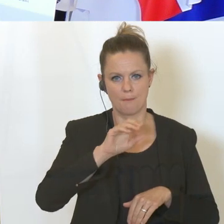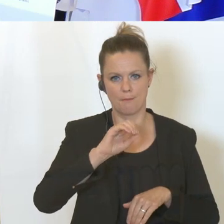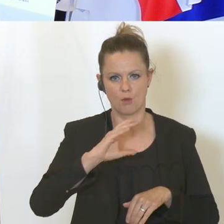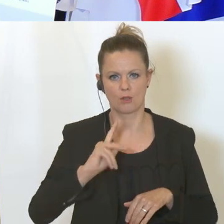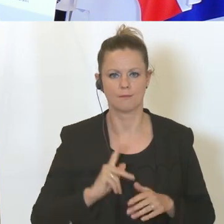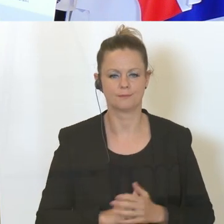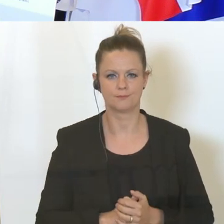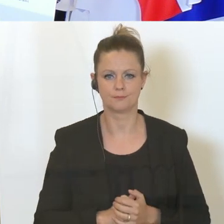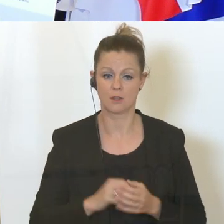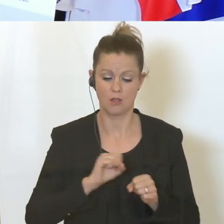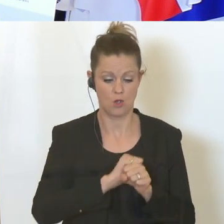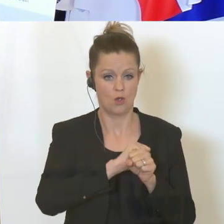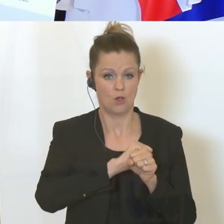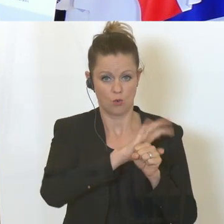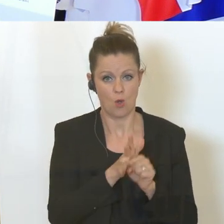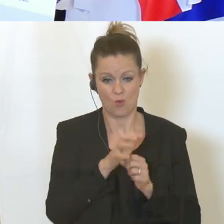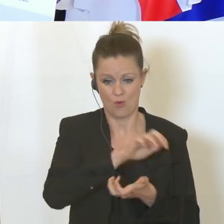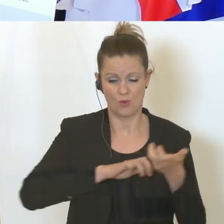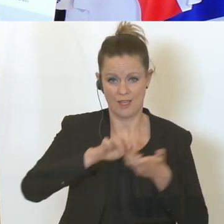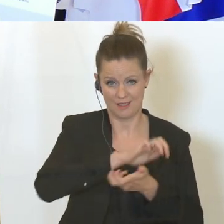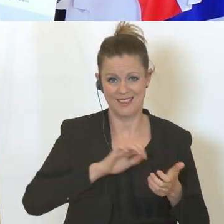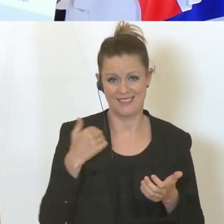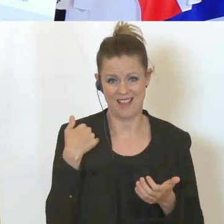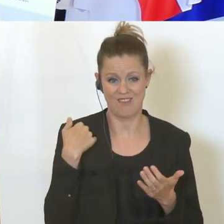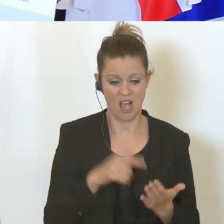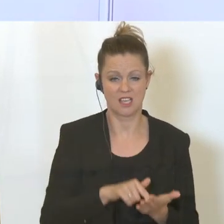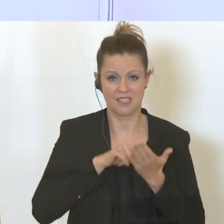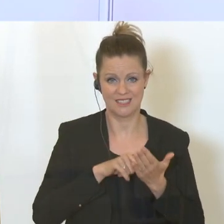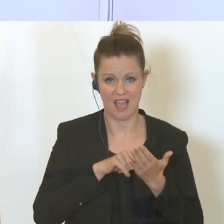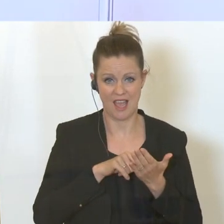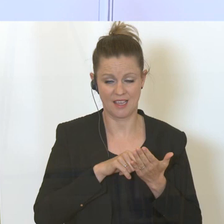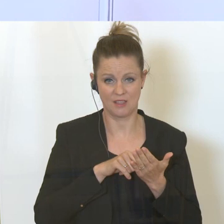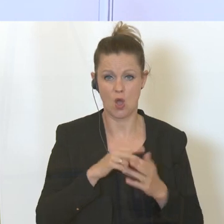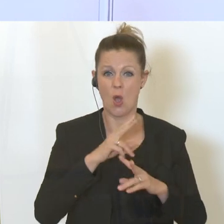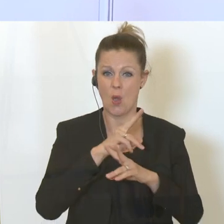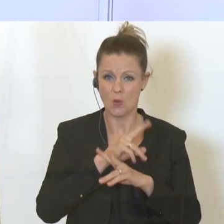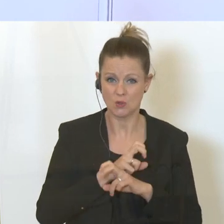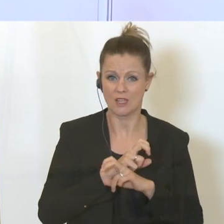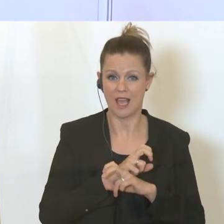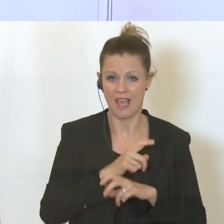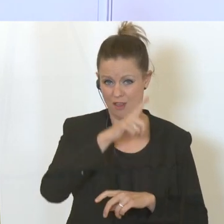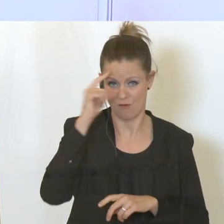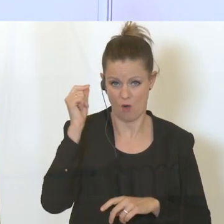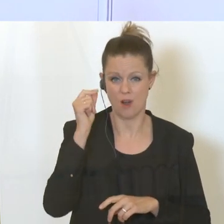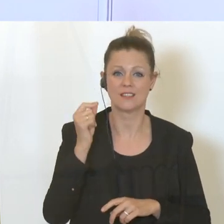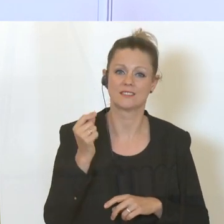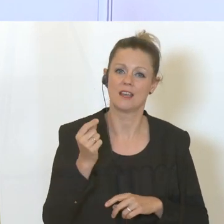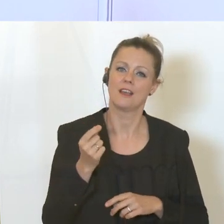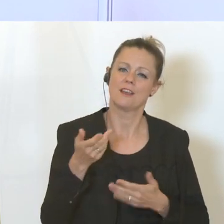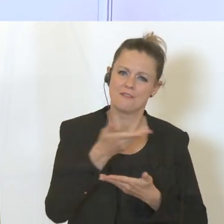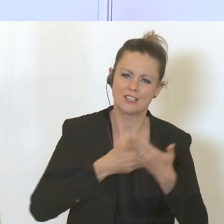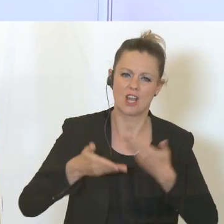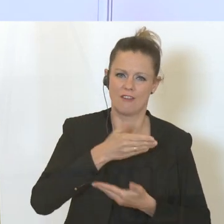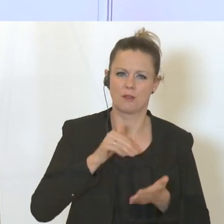-19-Krise hat uns gezeigt, dass wir die Resilienz der österreichischen Volkswirtschaft stärken und auch die